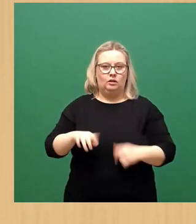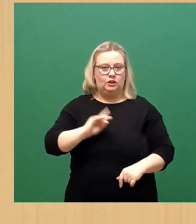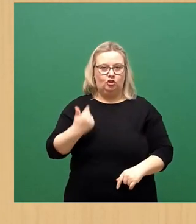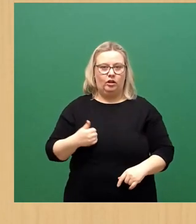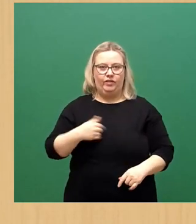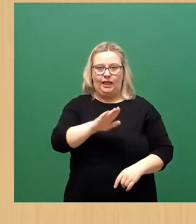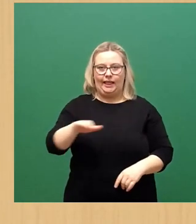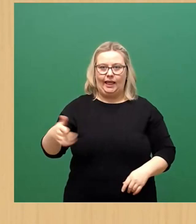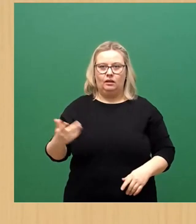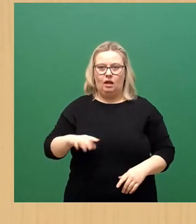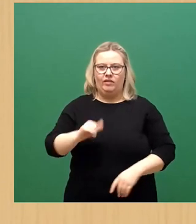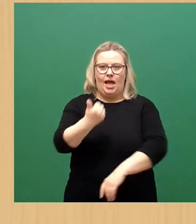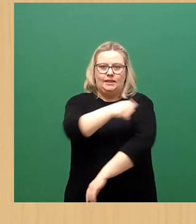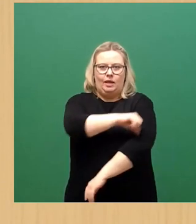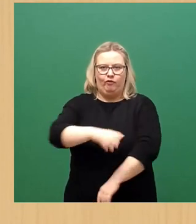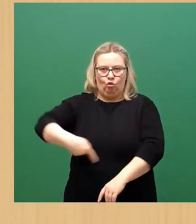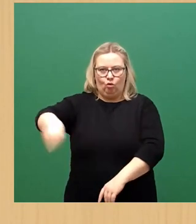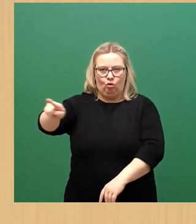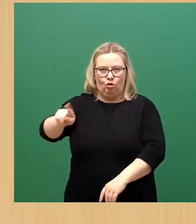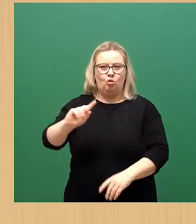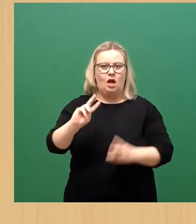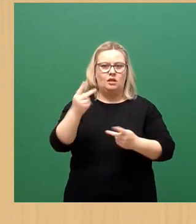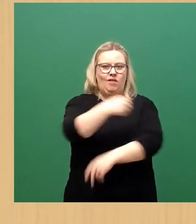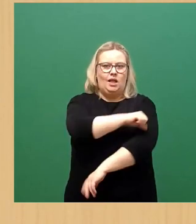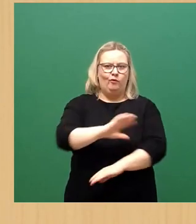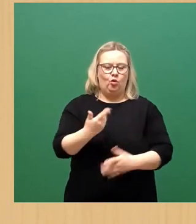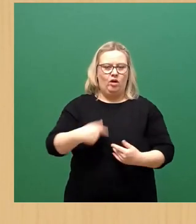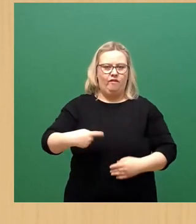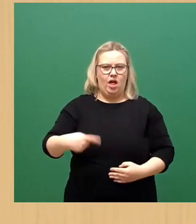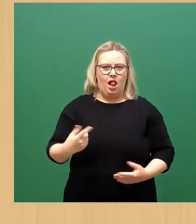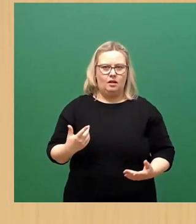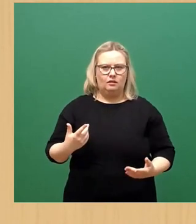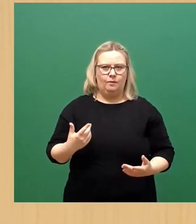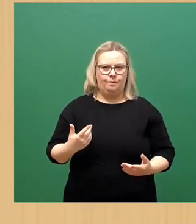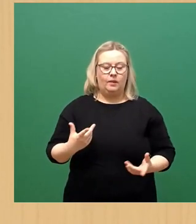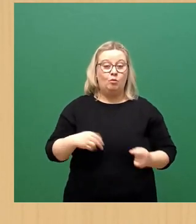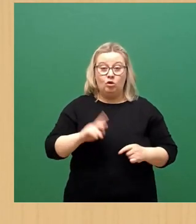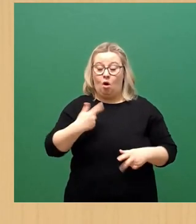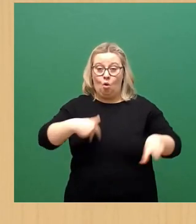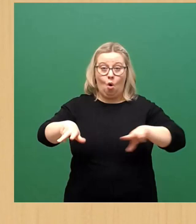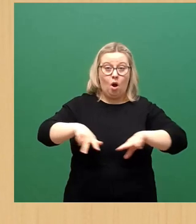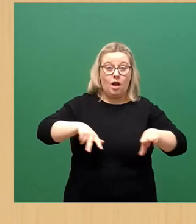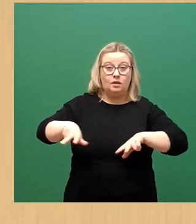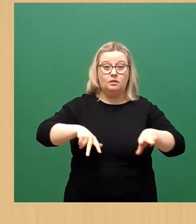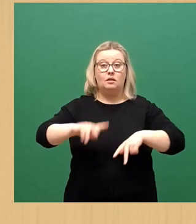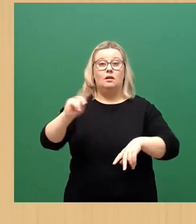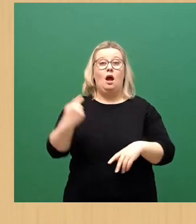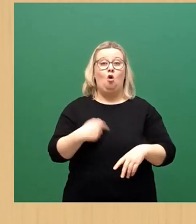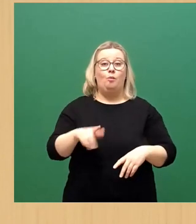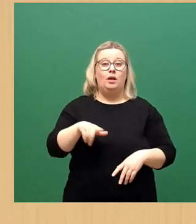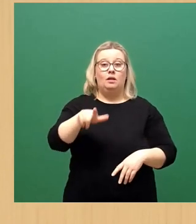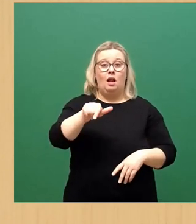Erstimpfung nach Hause gehen lassen und keine Lösung für eine Zweitimpfung haben. Das haben wir organisiert, haben wir auch mit dem Laso entsprechend